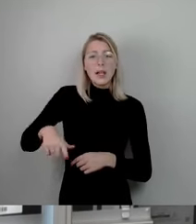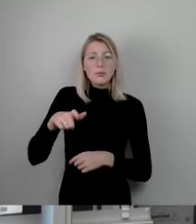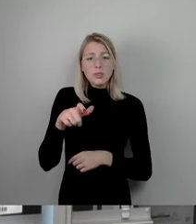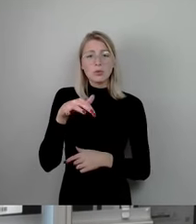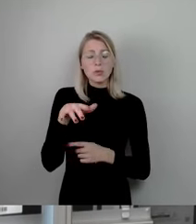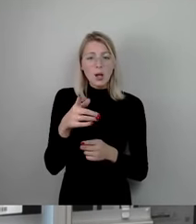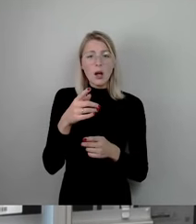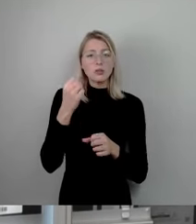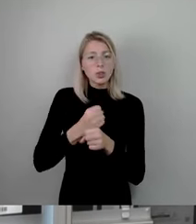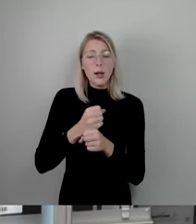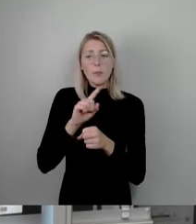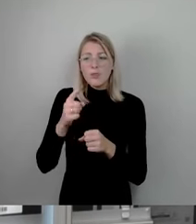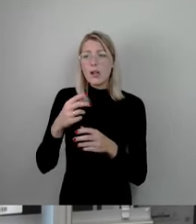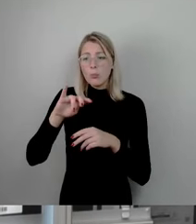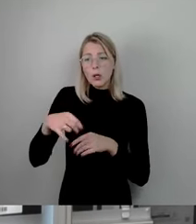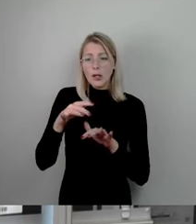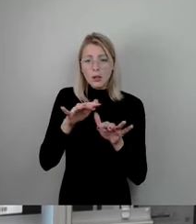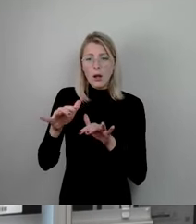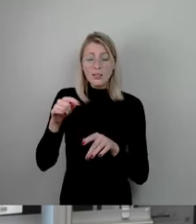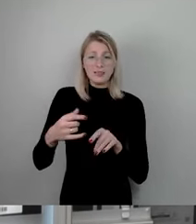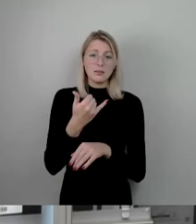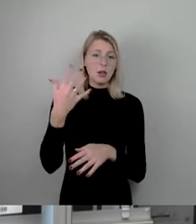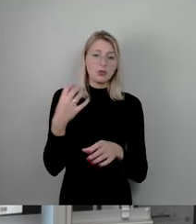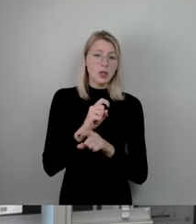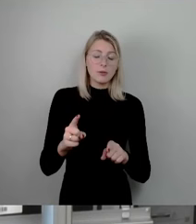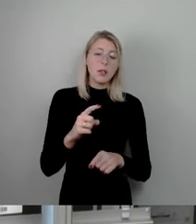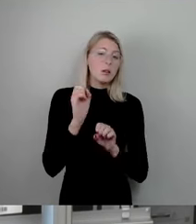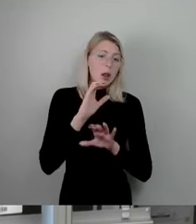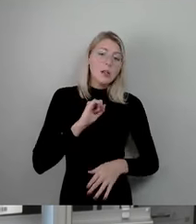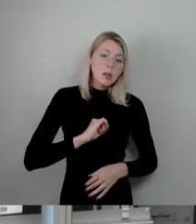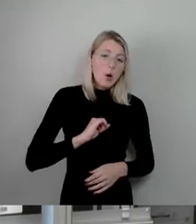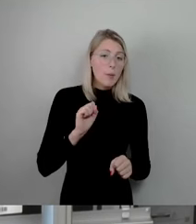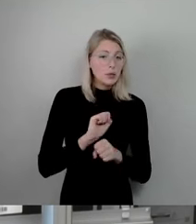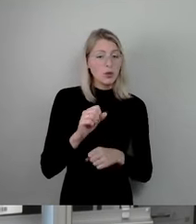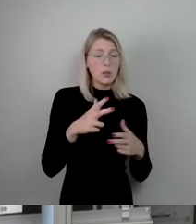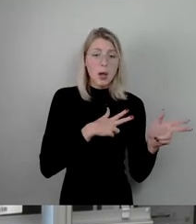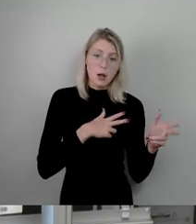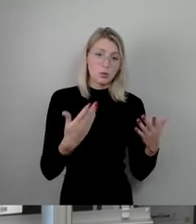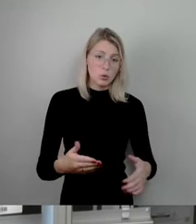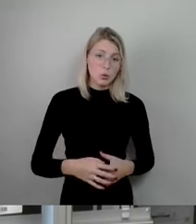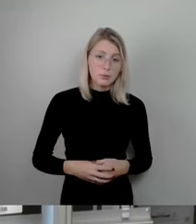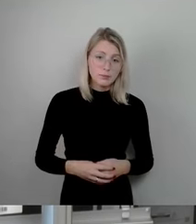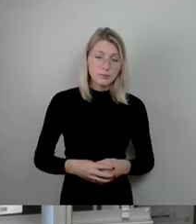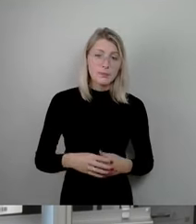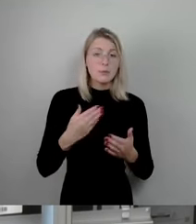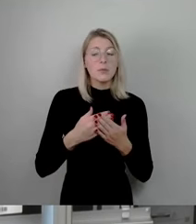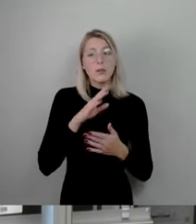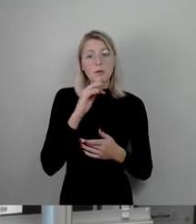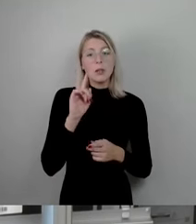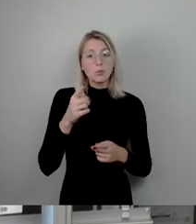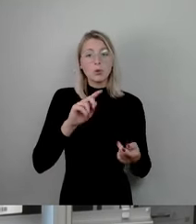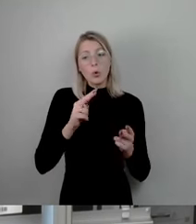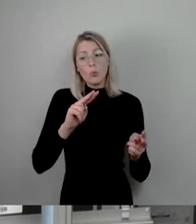ja in dem Jahr gar nicht geschafft werden. Das ist zwar vielleicht traurig, aber das ist die Realität. Und deshalb wird es immer wieder Umschichtung geben und deswegen wird es dann auch